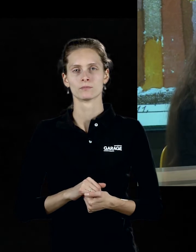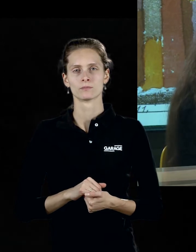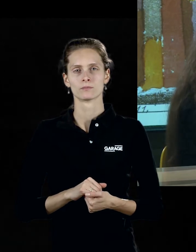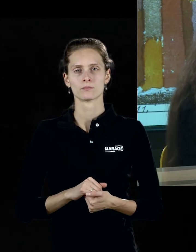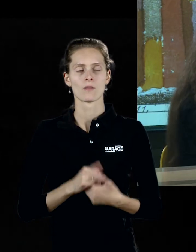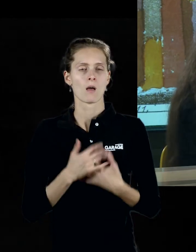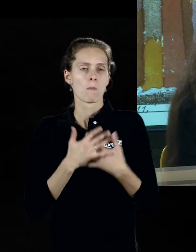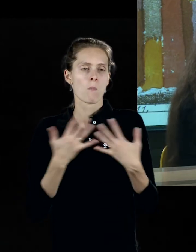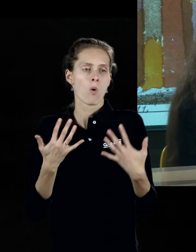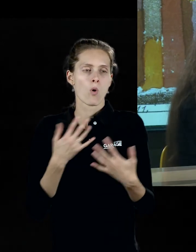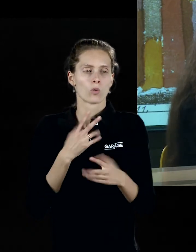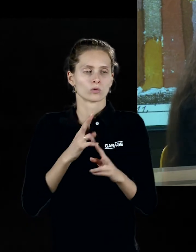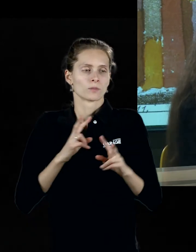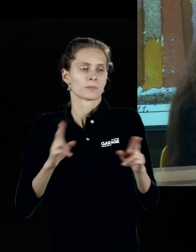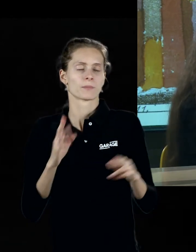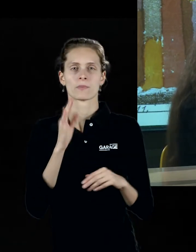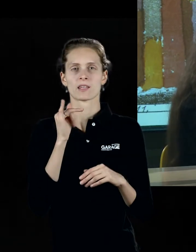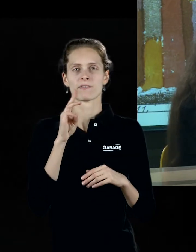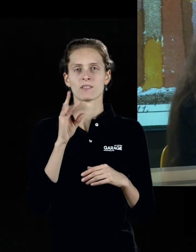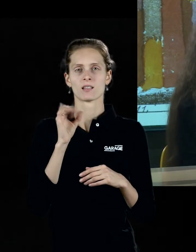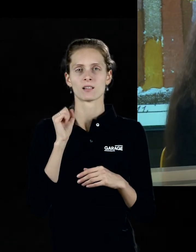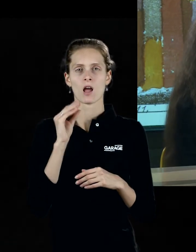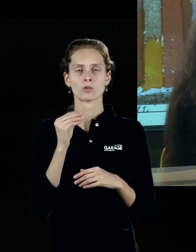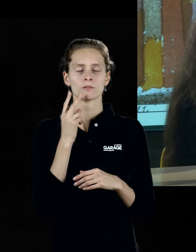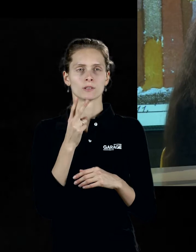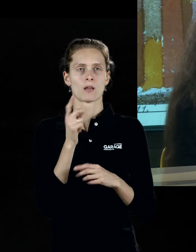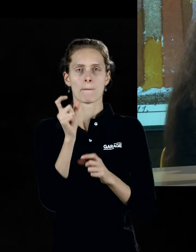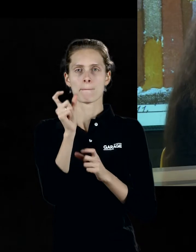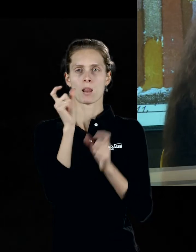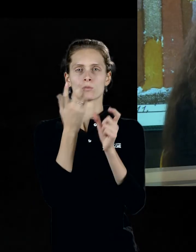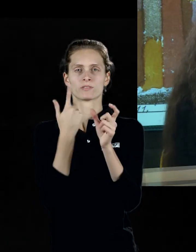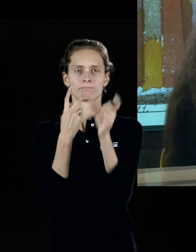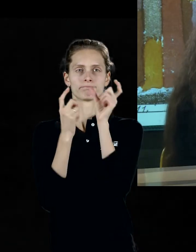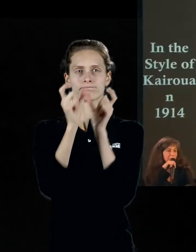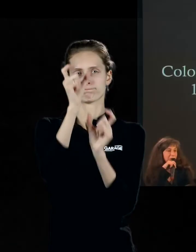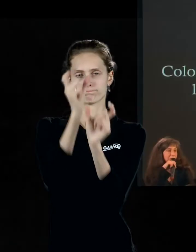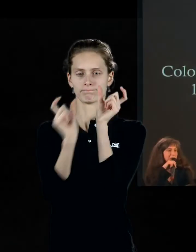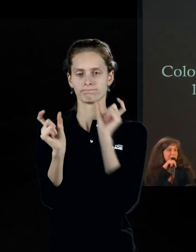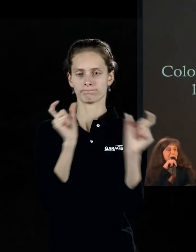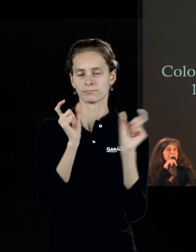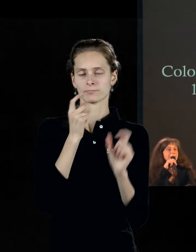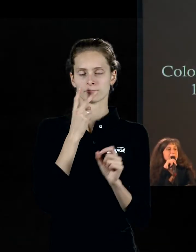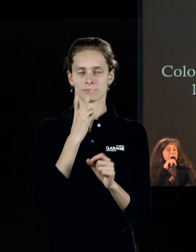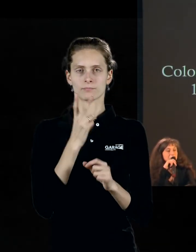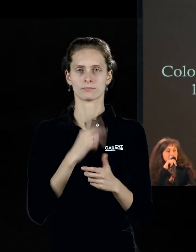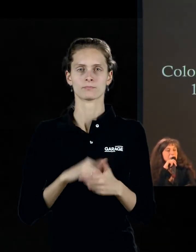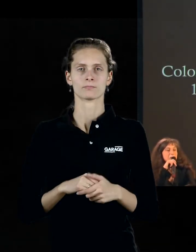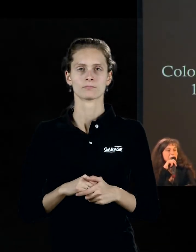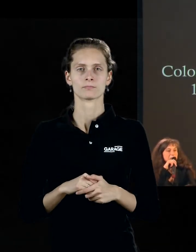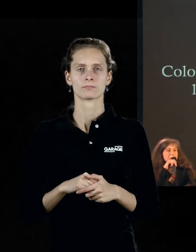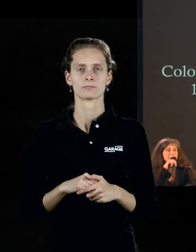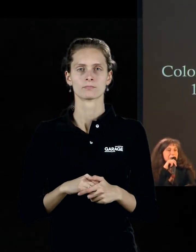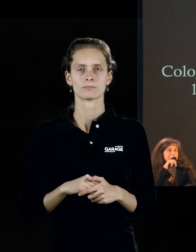витражи, такие, как бы, где очень четко выделены вот эти блоки цветов, из которых вот строят свои композиции. Ну,